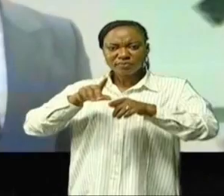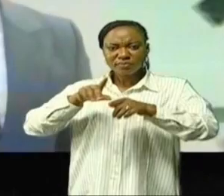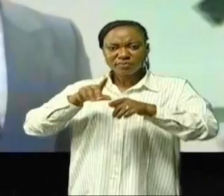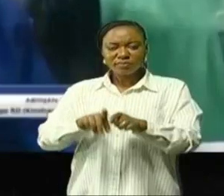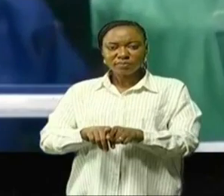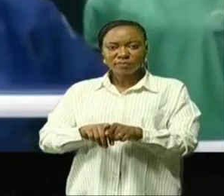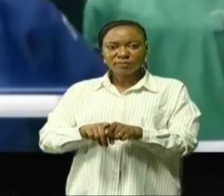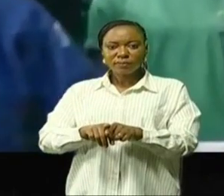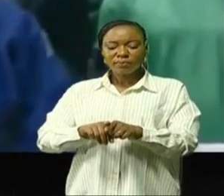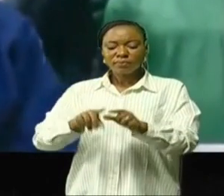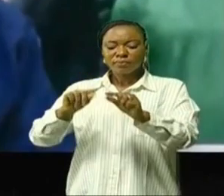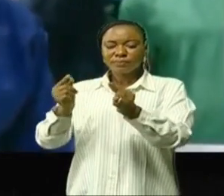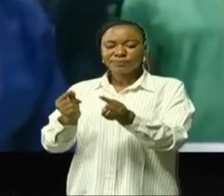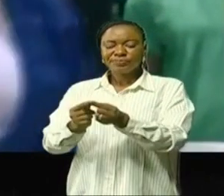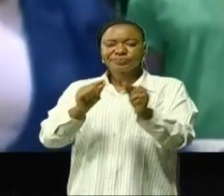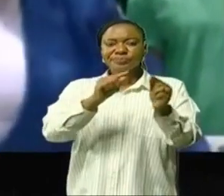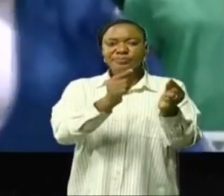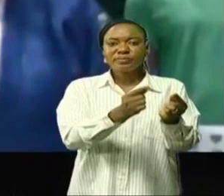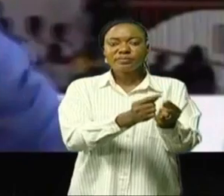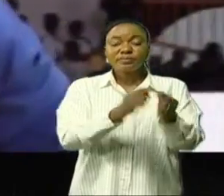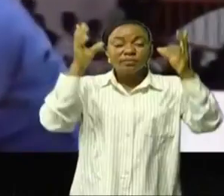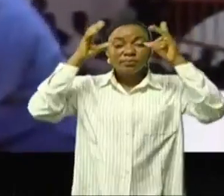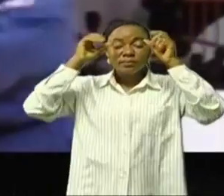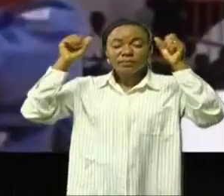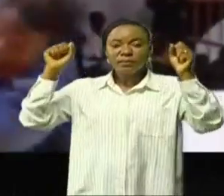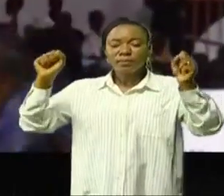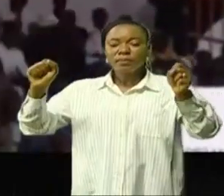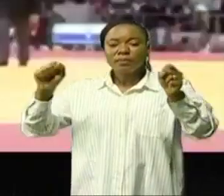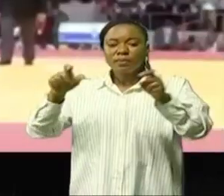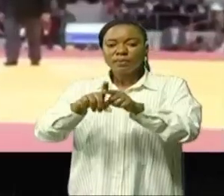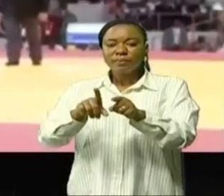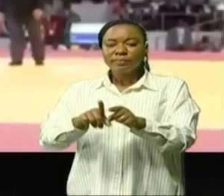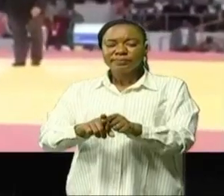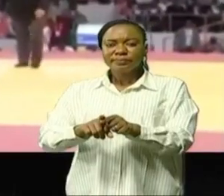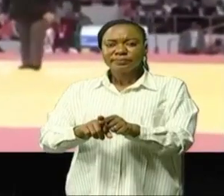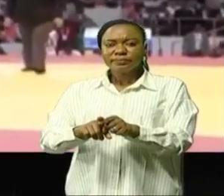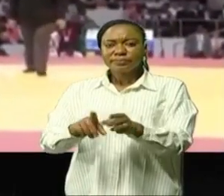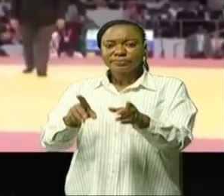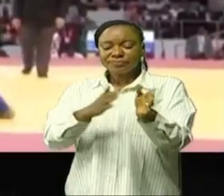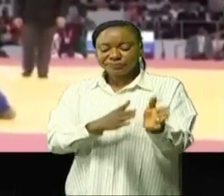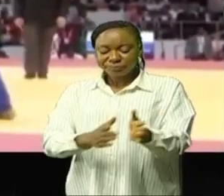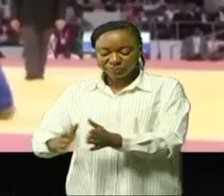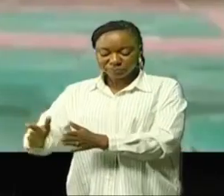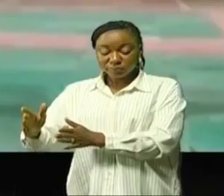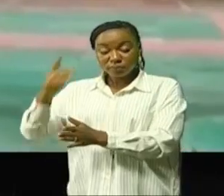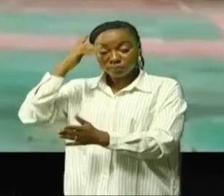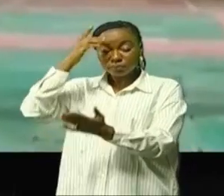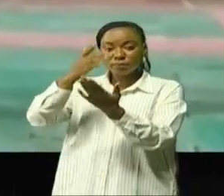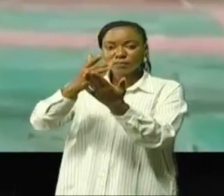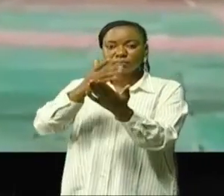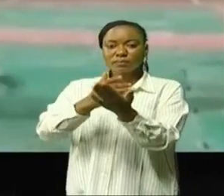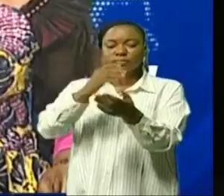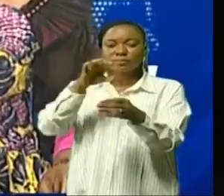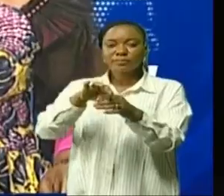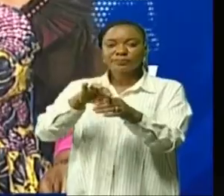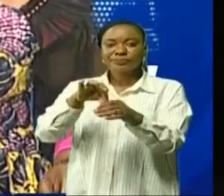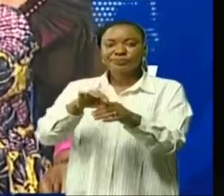base les camps des deux candidats à la présidence de la Fénacogie qui n'ont pas harmonisé leur vue sur la liste électorale